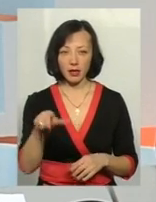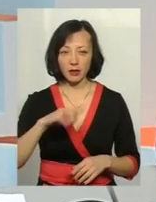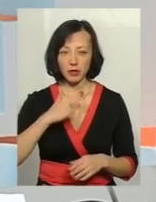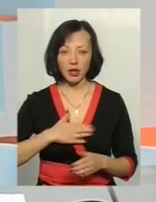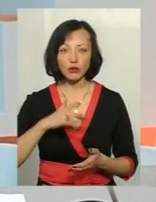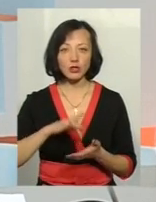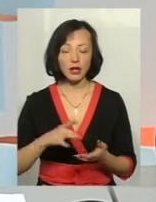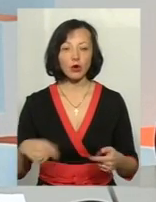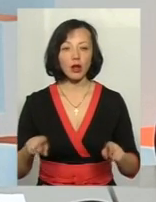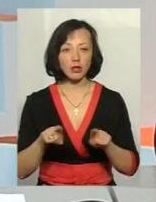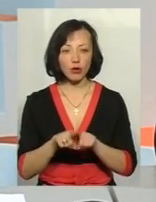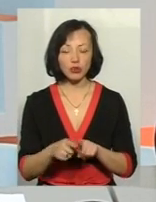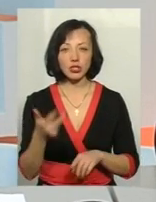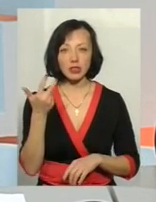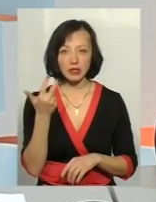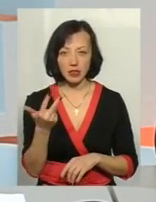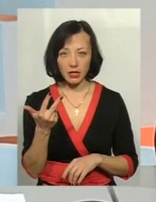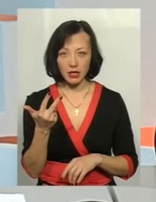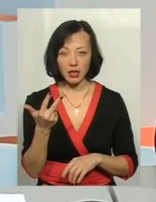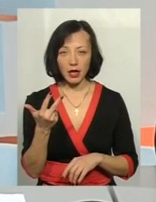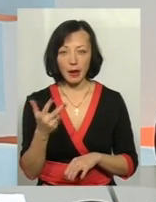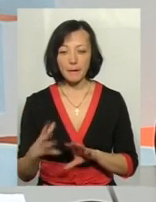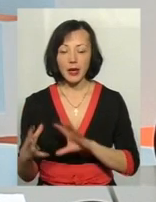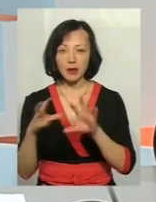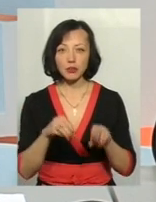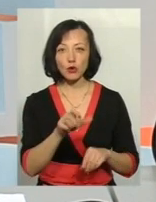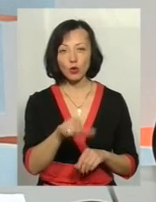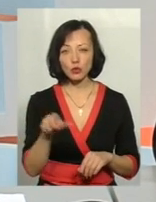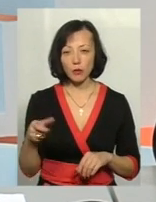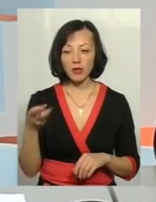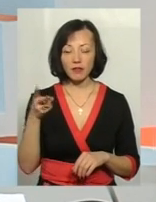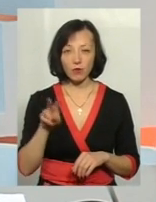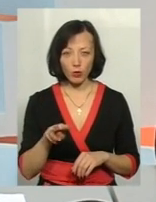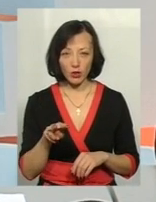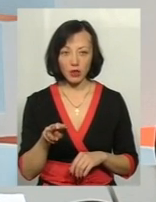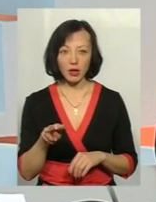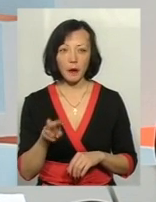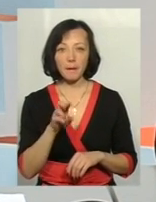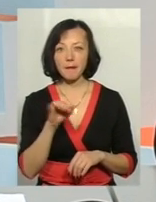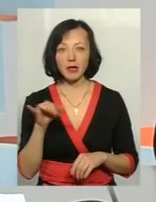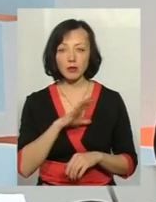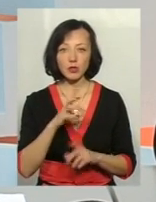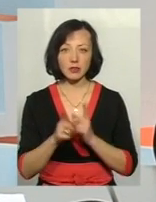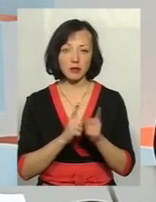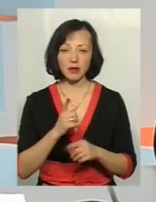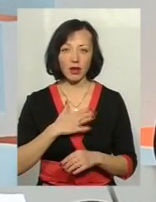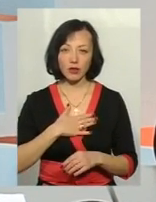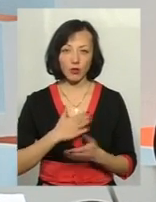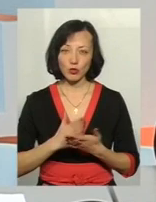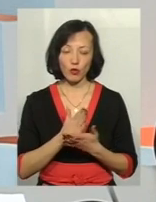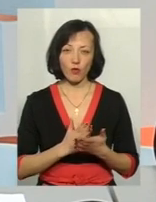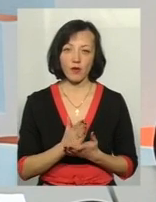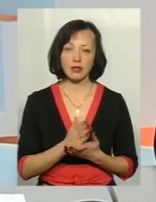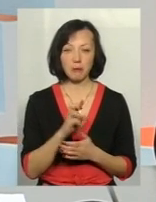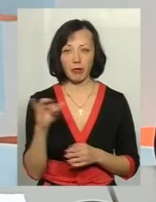А також три внутрішньопереміщені особи, двоє із яких, якби не було змін, не були би клієнтами нашого центру.